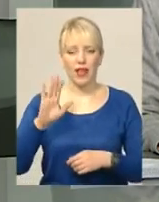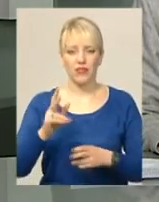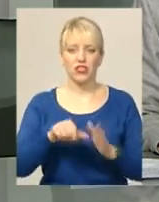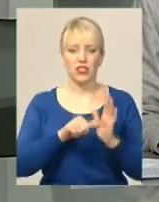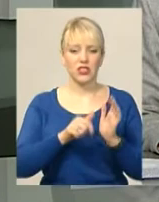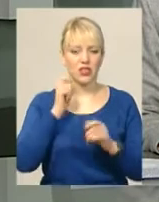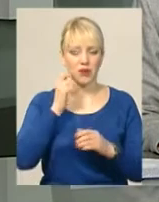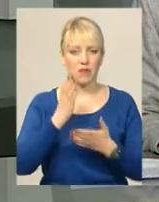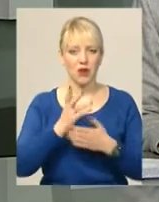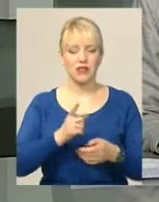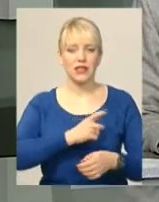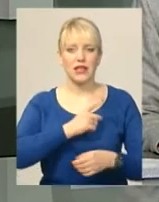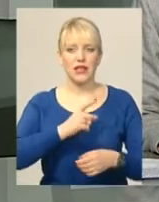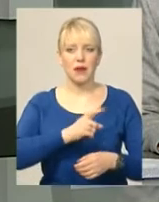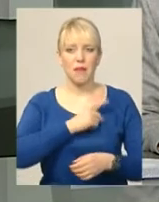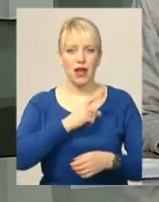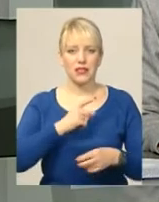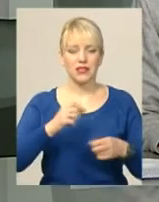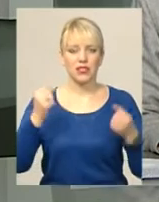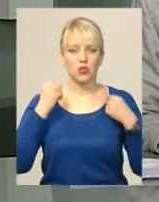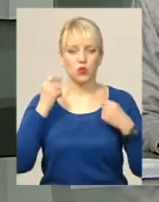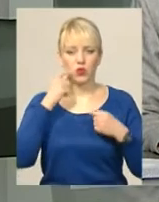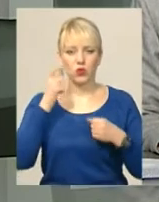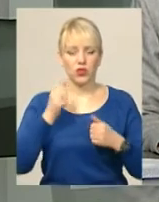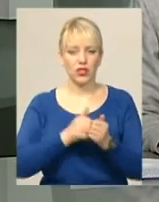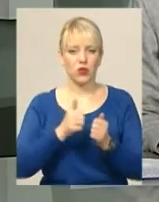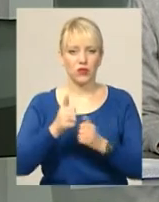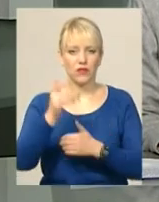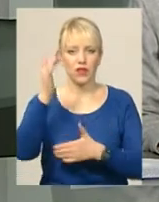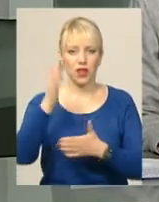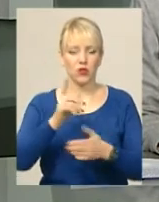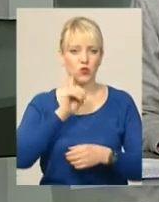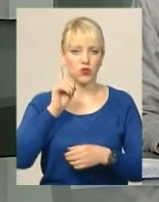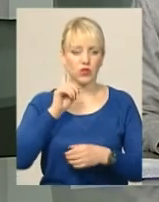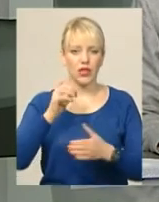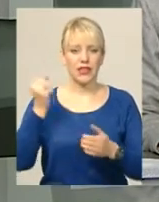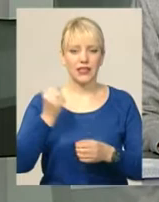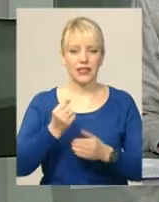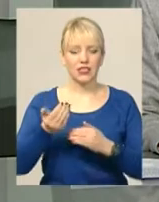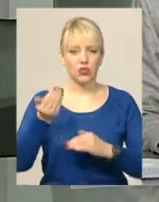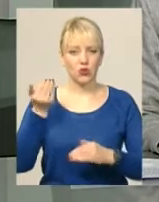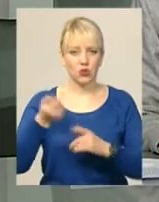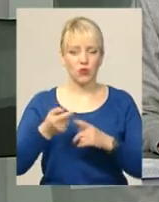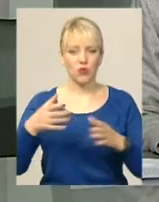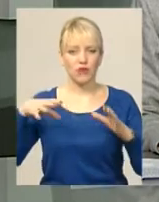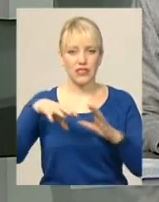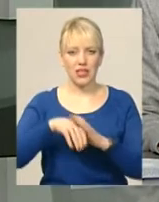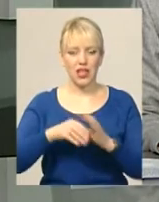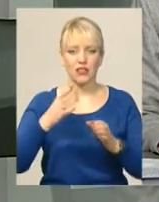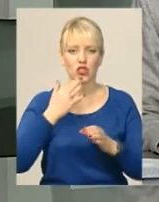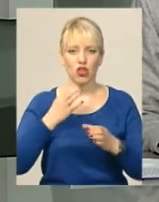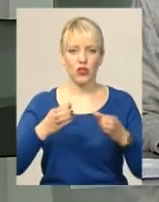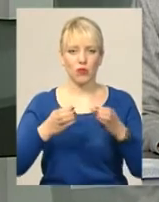майстра спорту України і лідерують у всеукраїнському рейтингу стрілків-юніорів. Тиждень тому в складі національної команди вони дебютували на